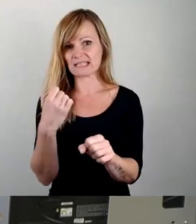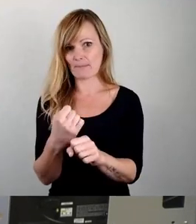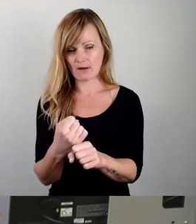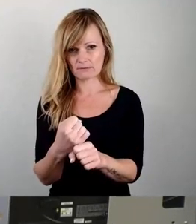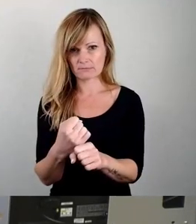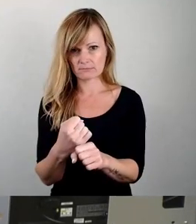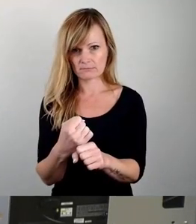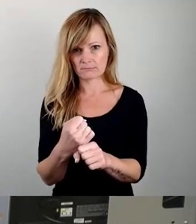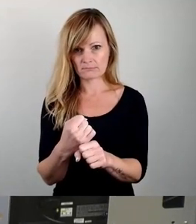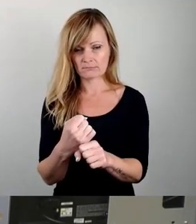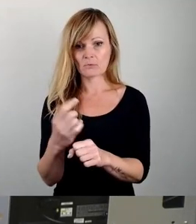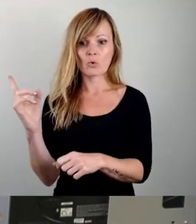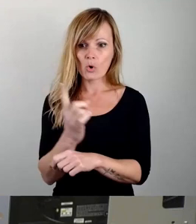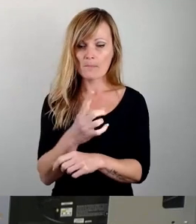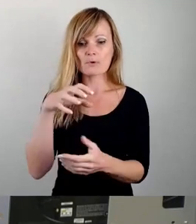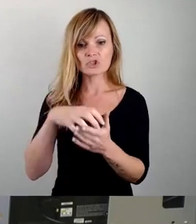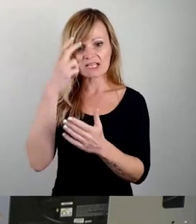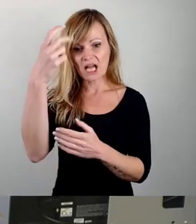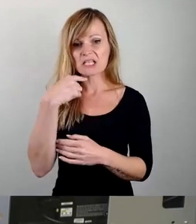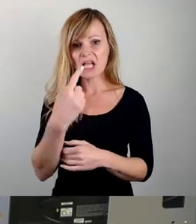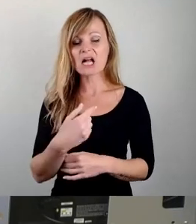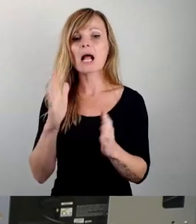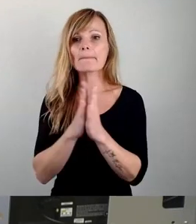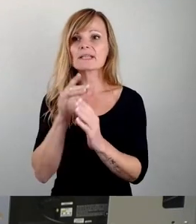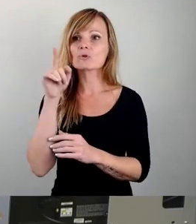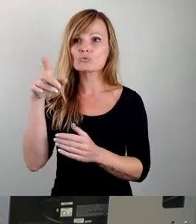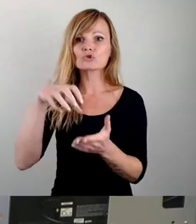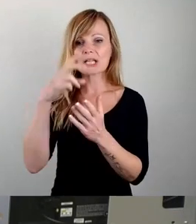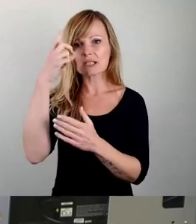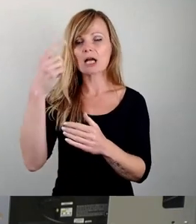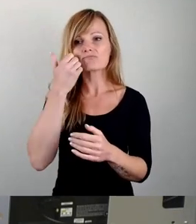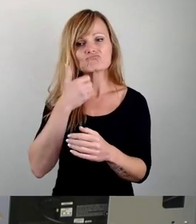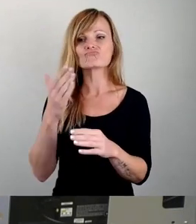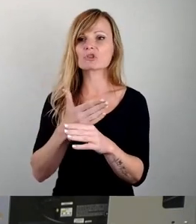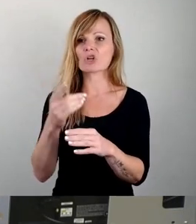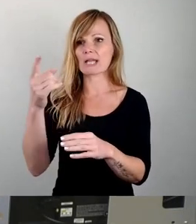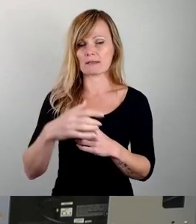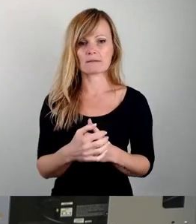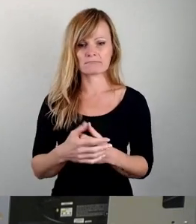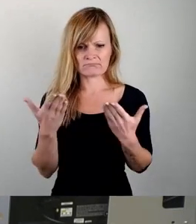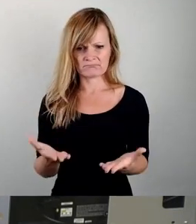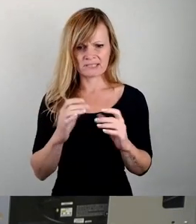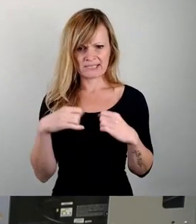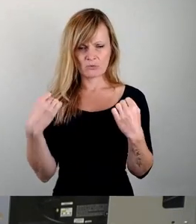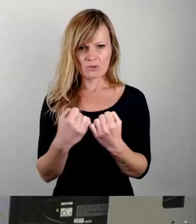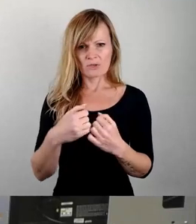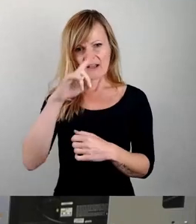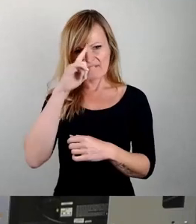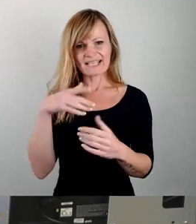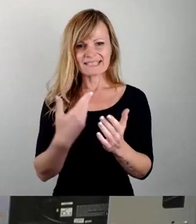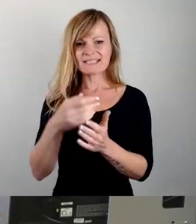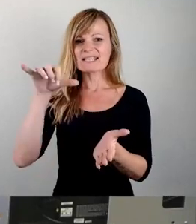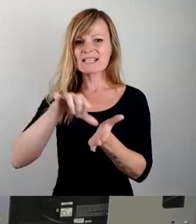kommen jetzt hier zum Stadtrat und sagen, bitte Stadtrat entscheidet das doch. Und dann in einer Situation, wo wir alle wissen, dass nicht nur diese zentrale